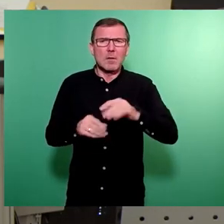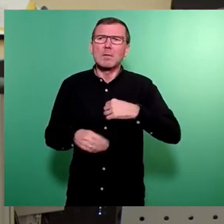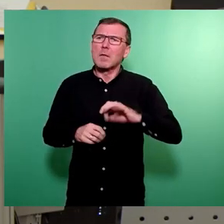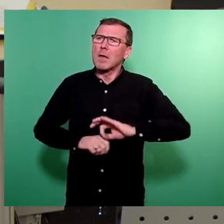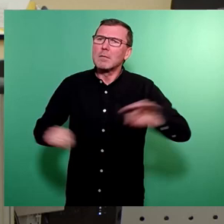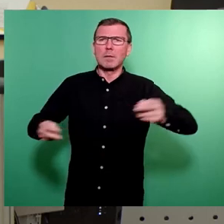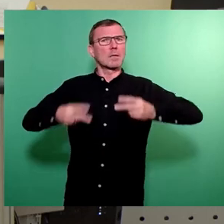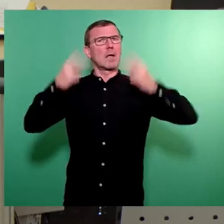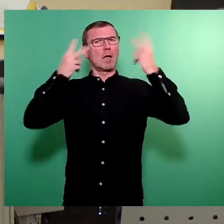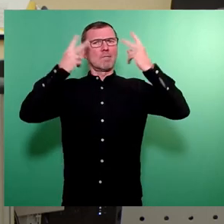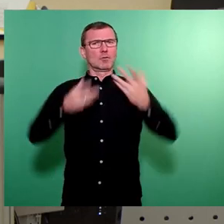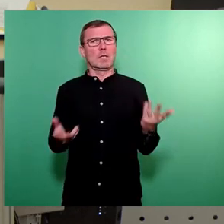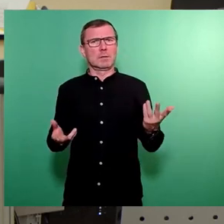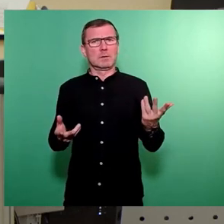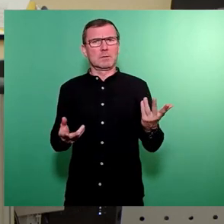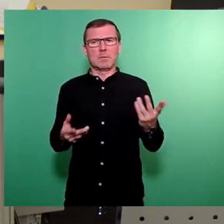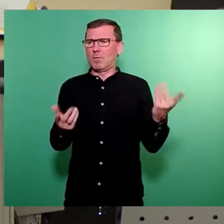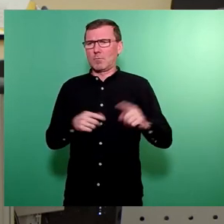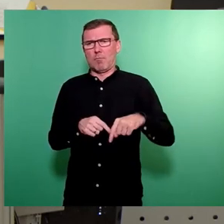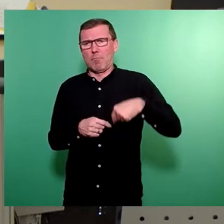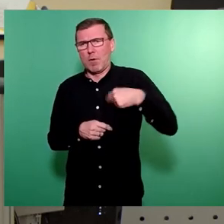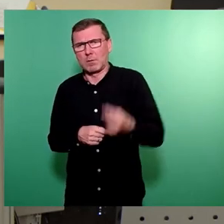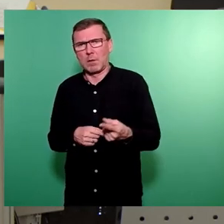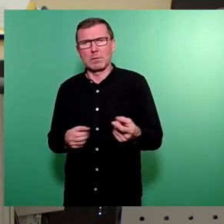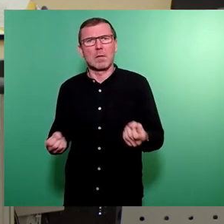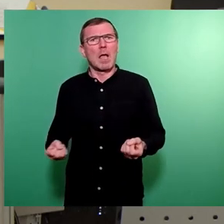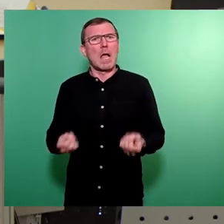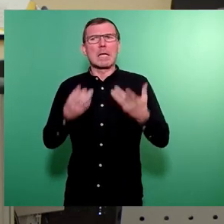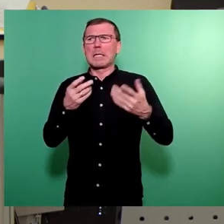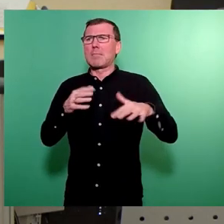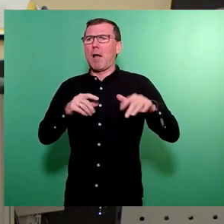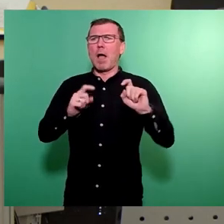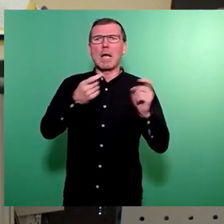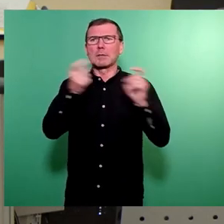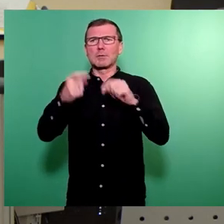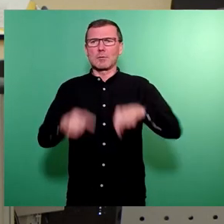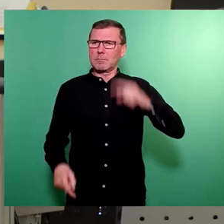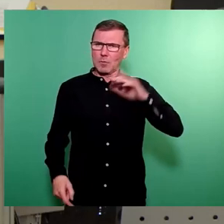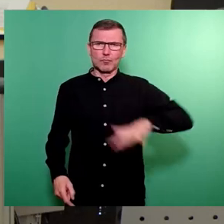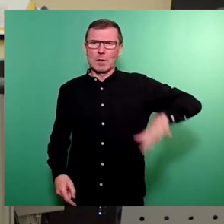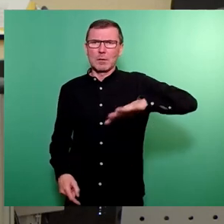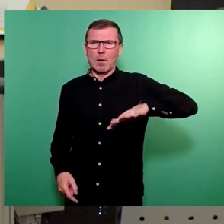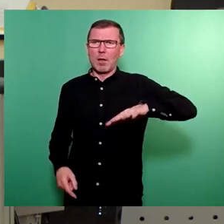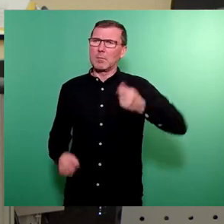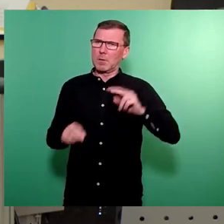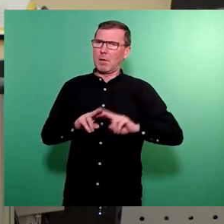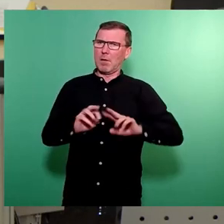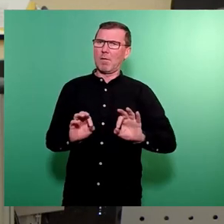Und vielleicht hätte sich dann anschließend auch das Klima und die Diskussionen hier im Rat etwas verbessert.